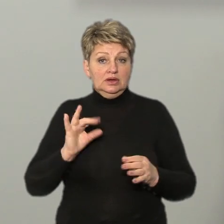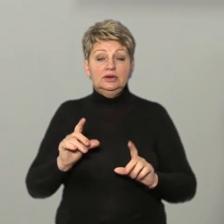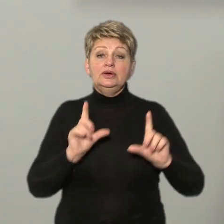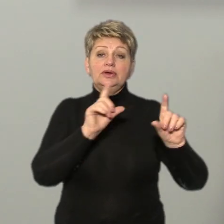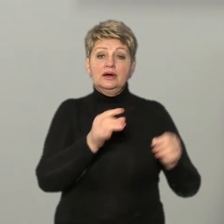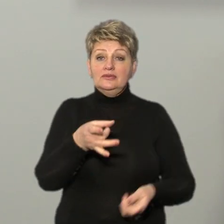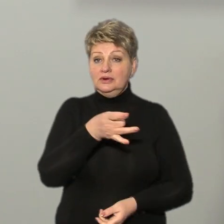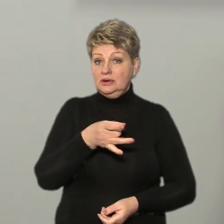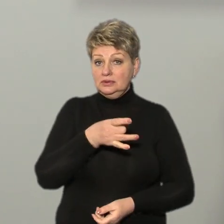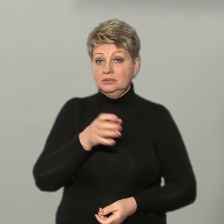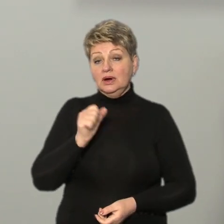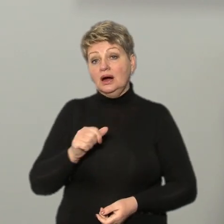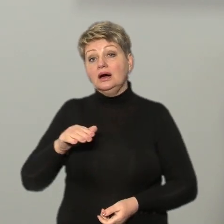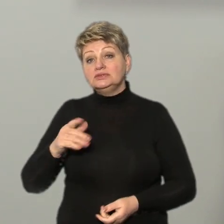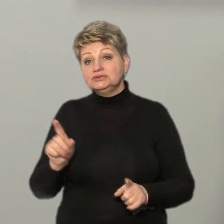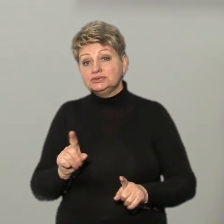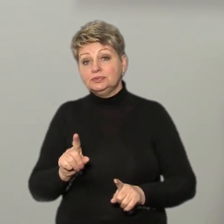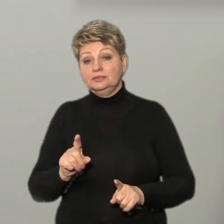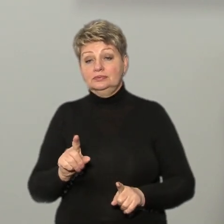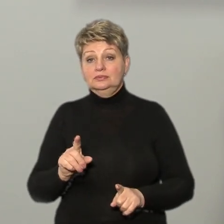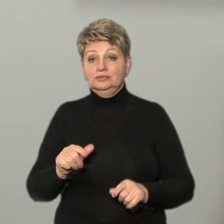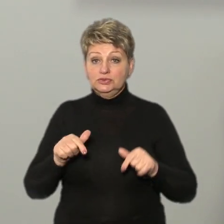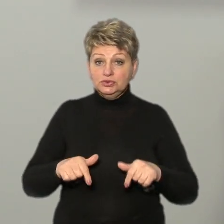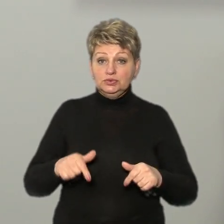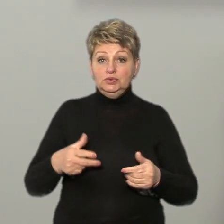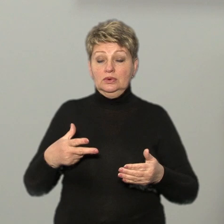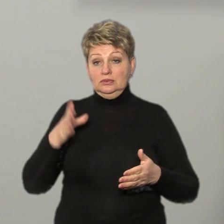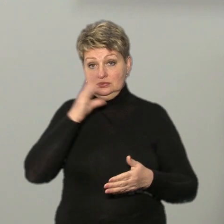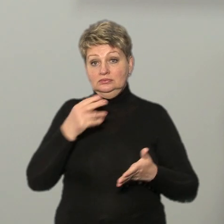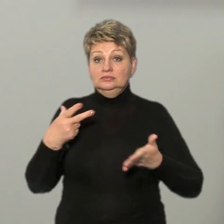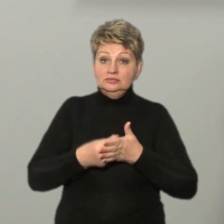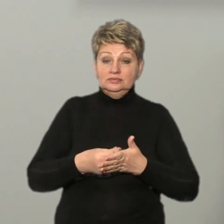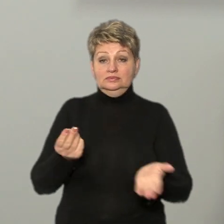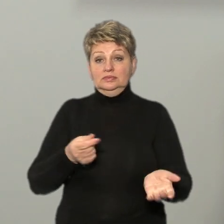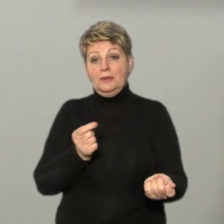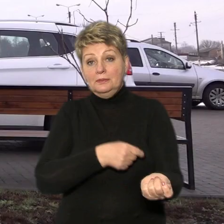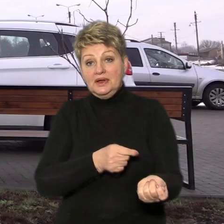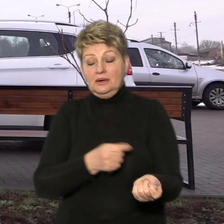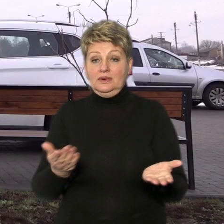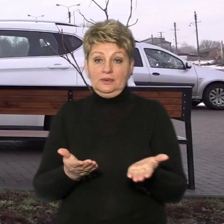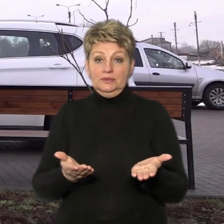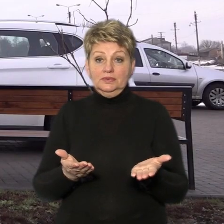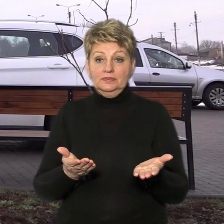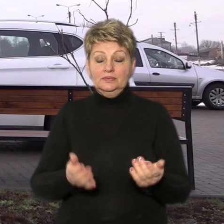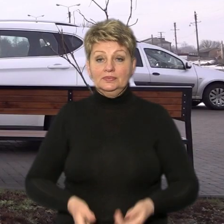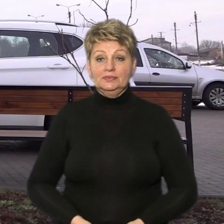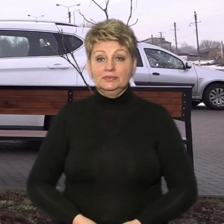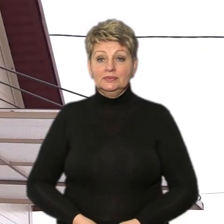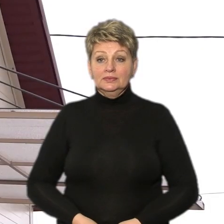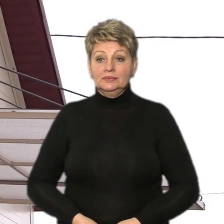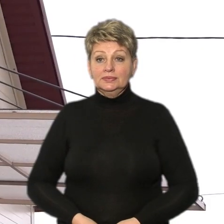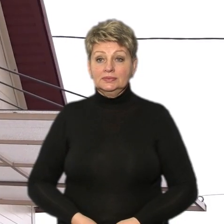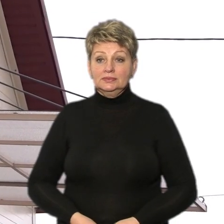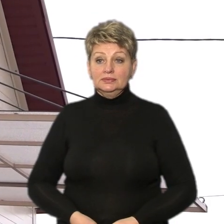у район, а хоча б, щоб якусь тут кололи і прокапали якусь капельниці. Аліна Бережна, Максим